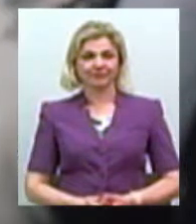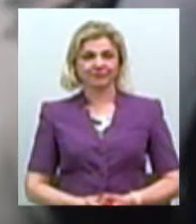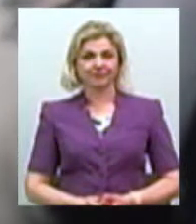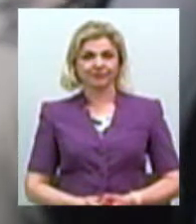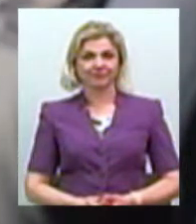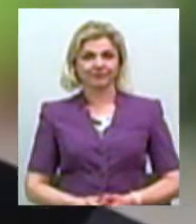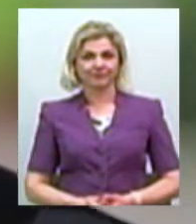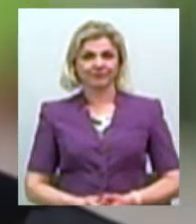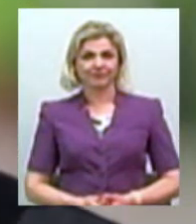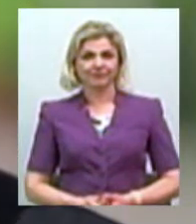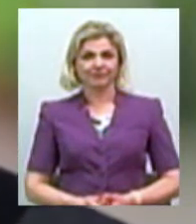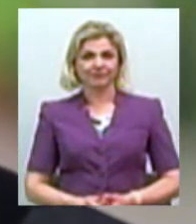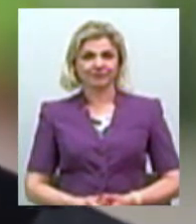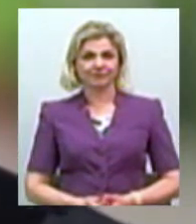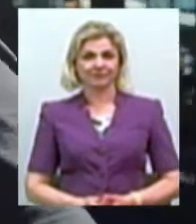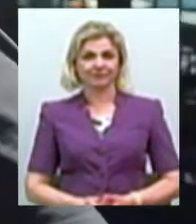Струнг!